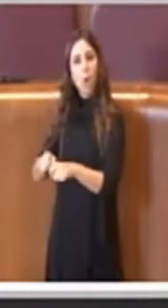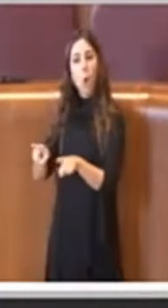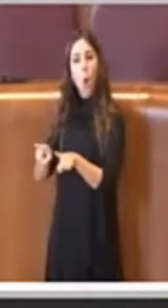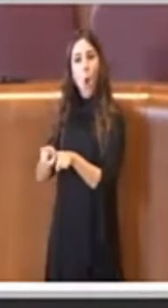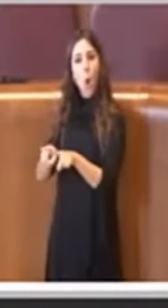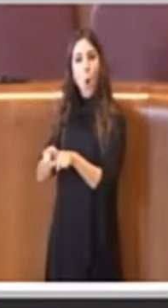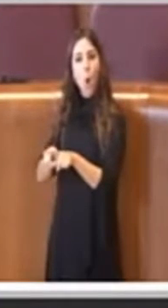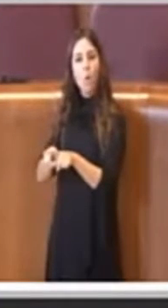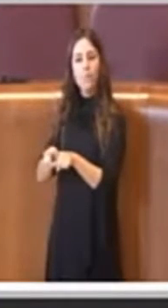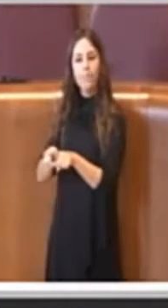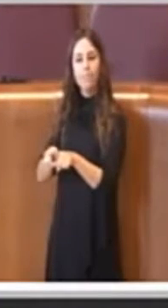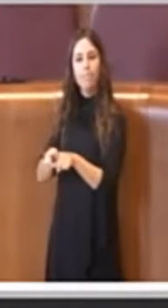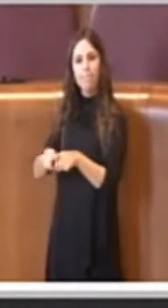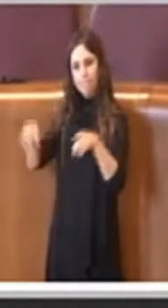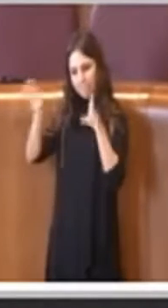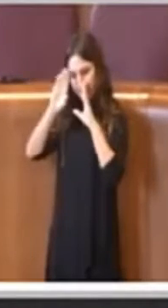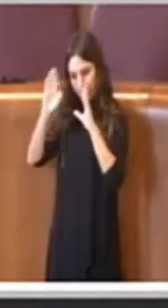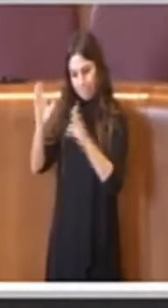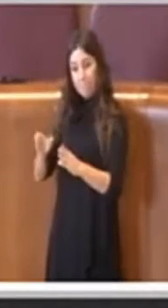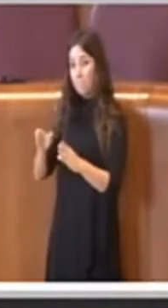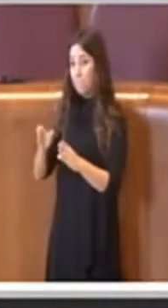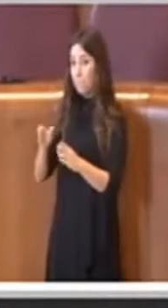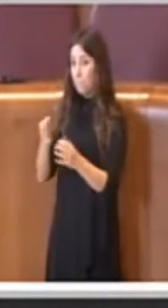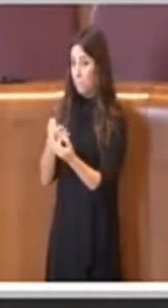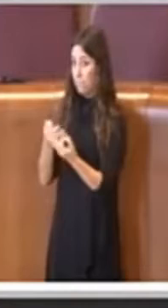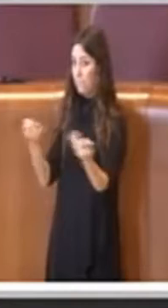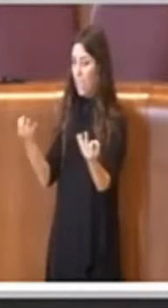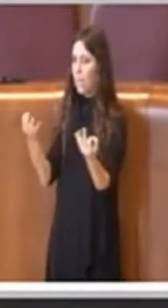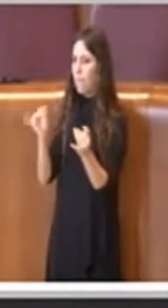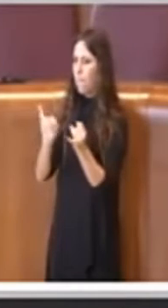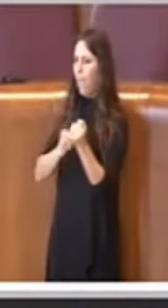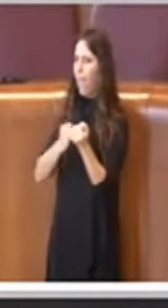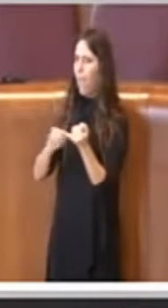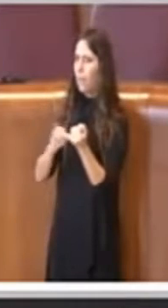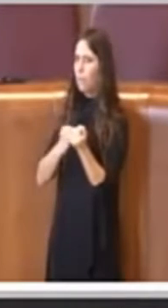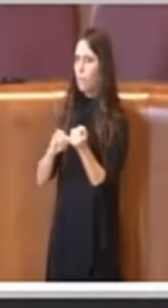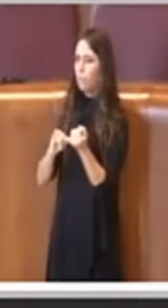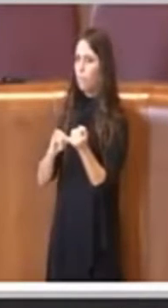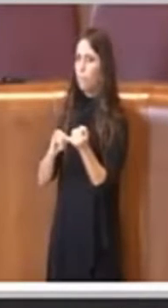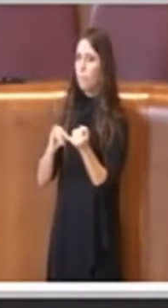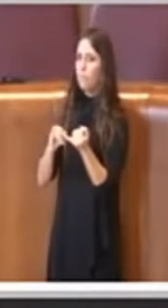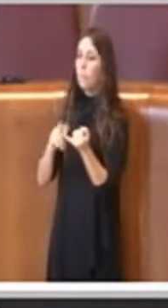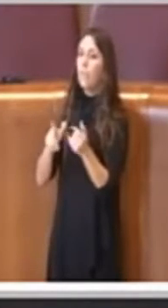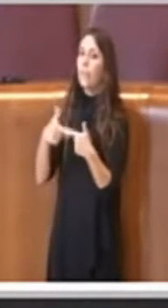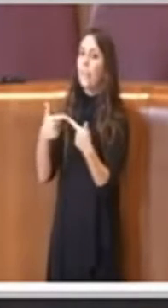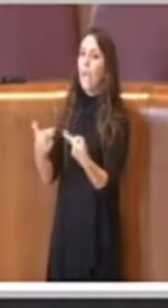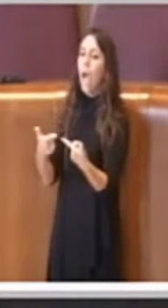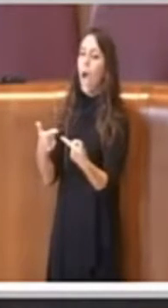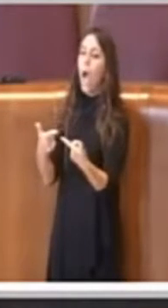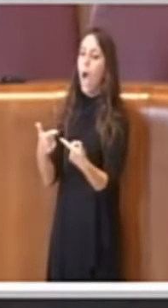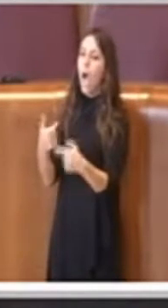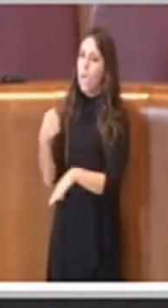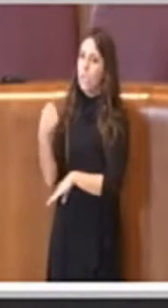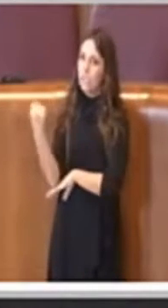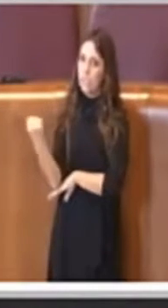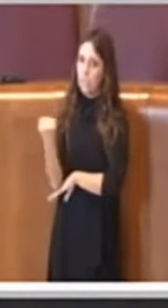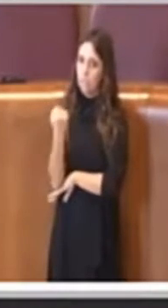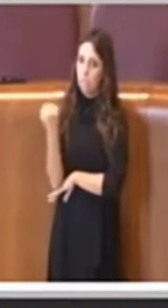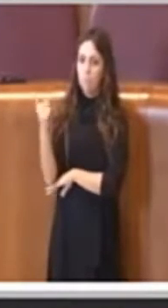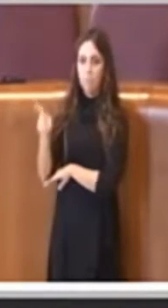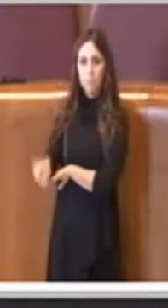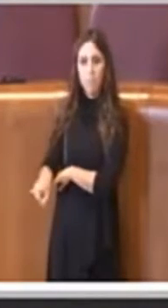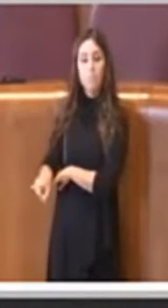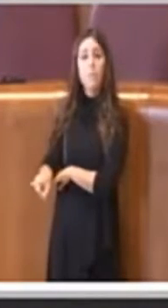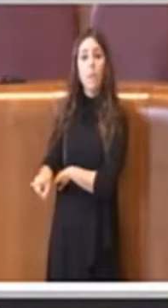in modo preciso e puntuale per permettere sia il servizio, ma allo stesso tempo